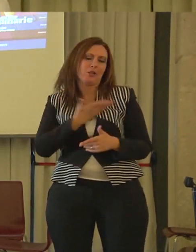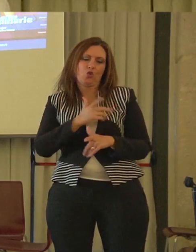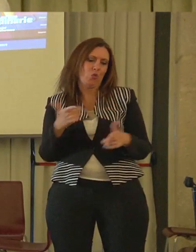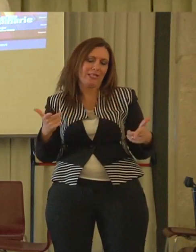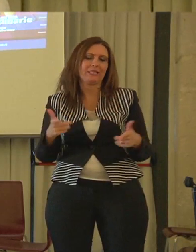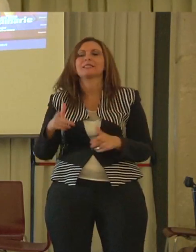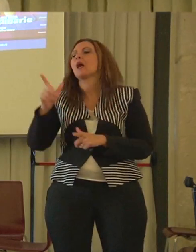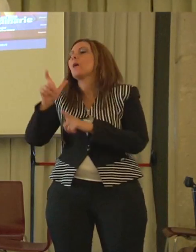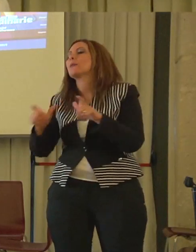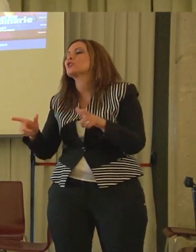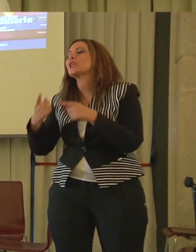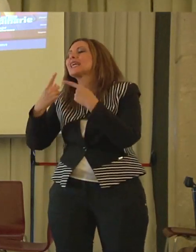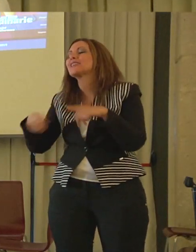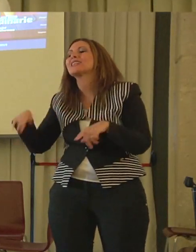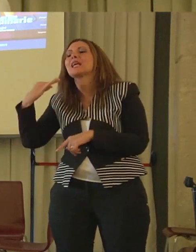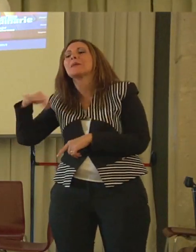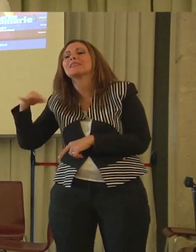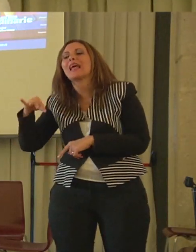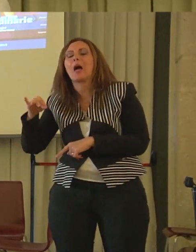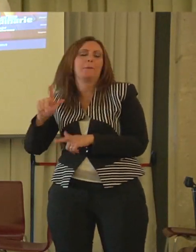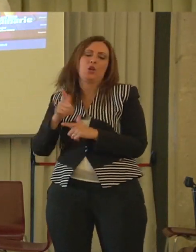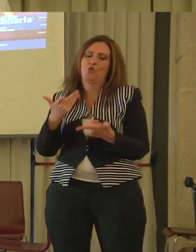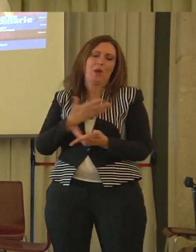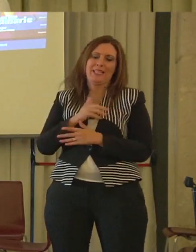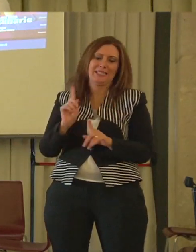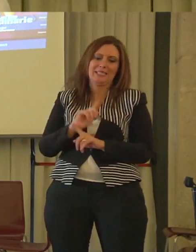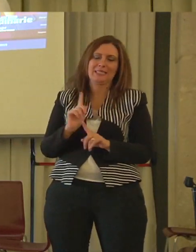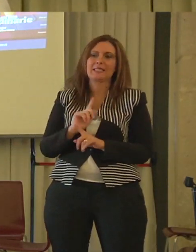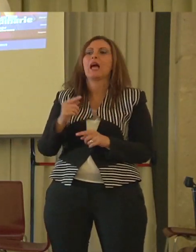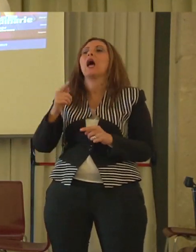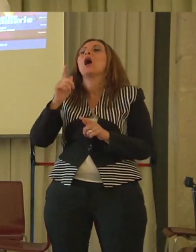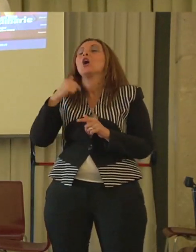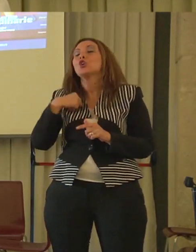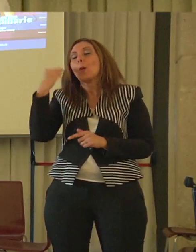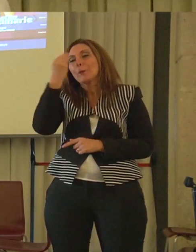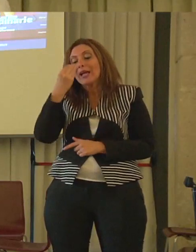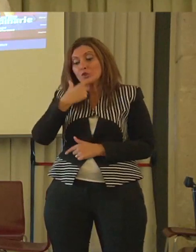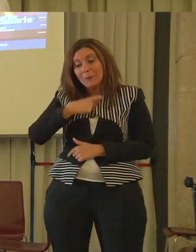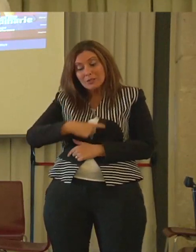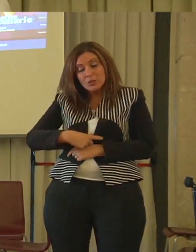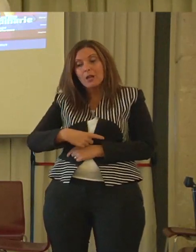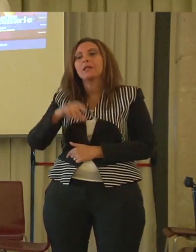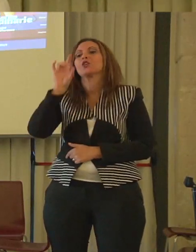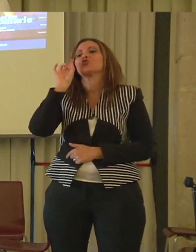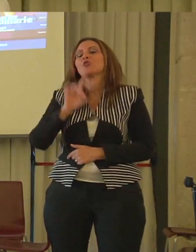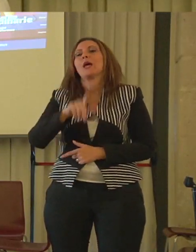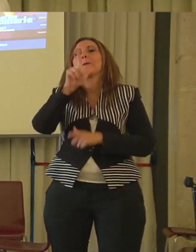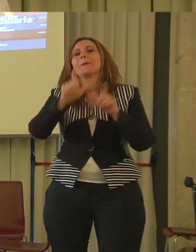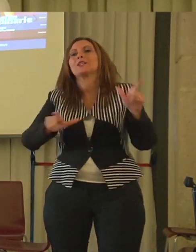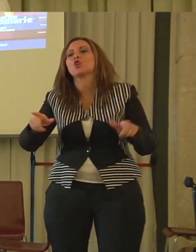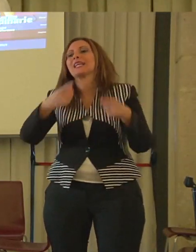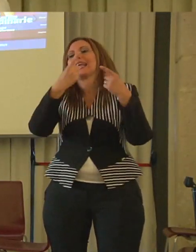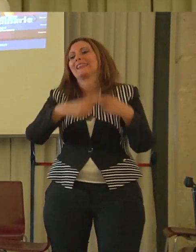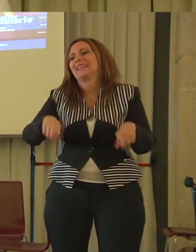abili, non esistono persone con disabilità. Personalmente esistono persone con le diversità,